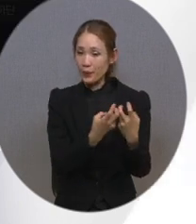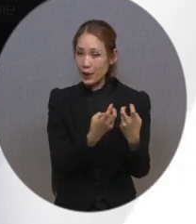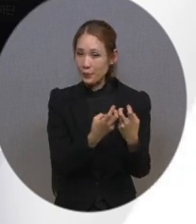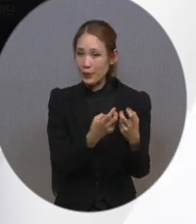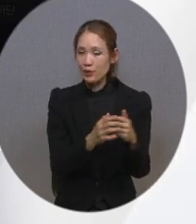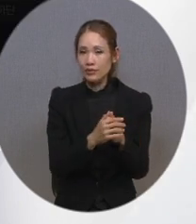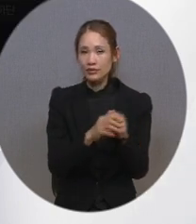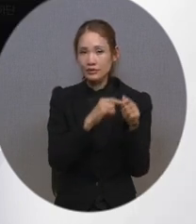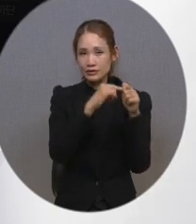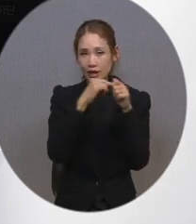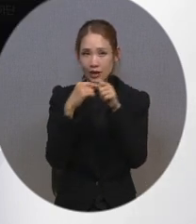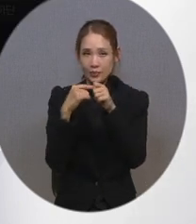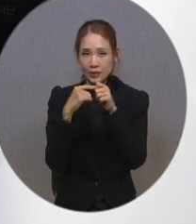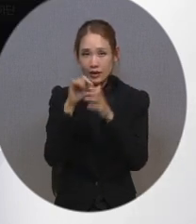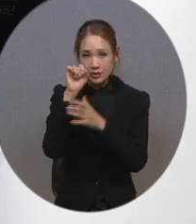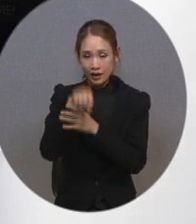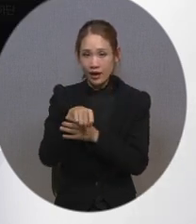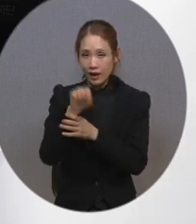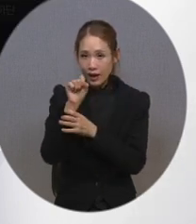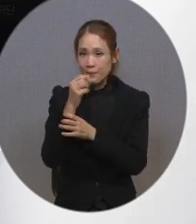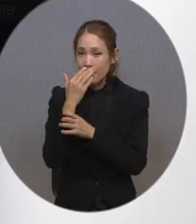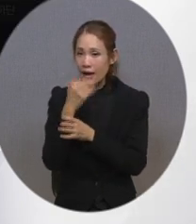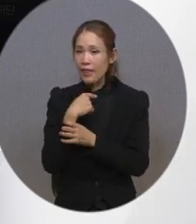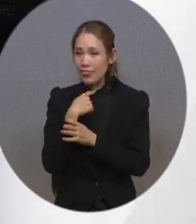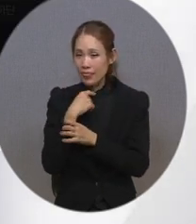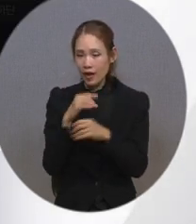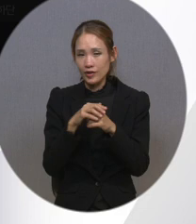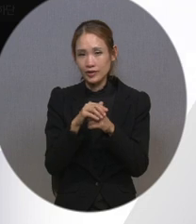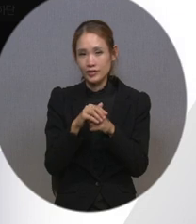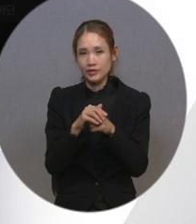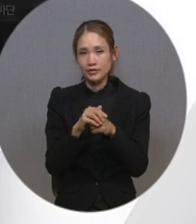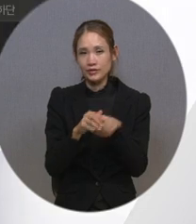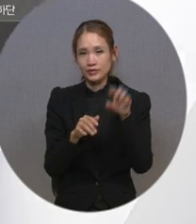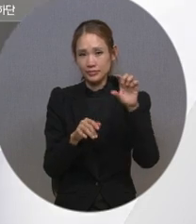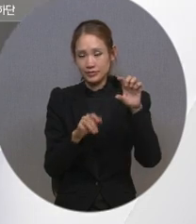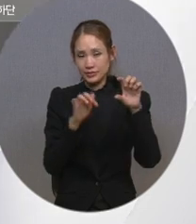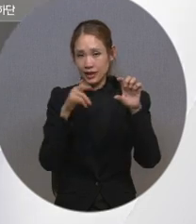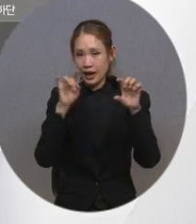폐쇄자막을 켜고 끌 수 있었던 자막 설정으로 진입해 주신 후